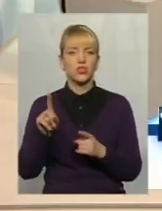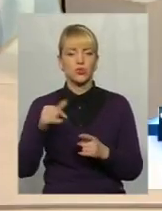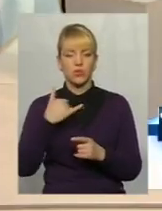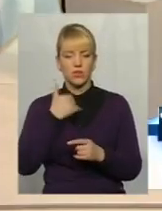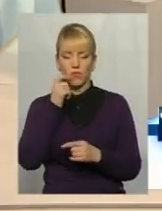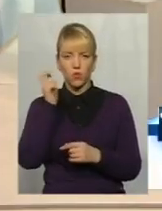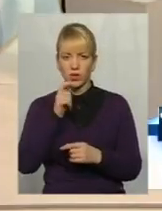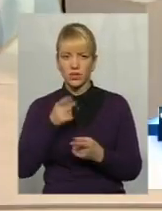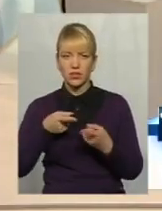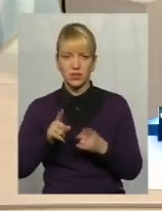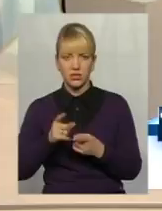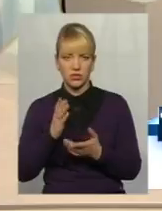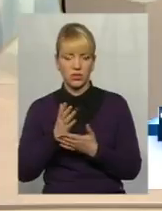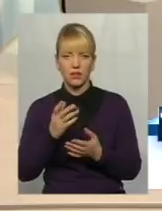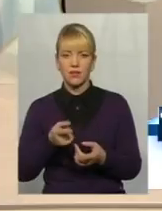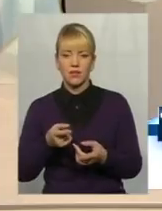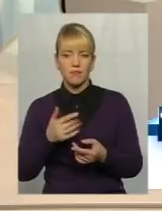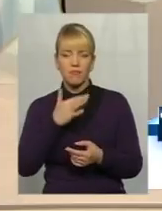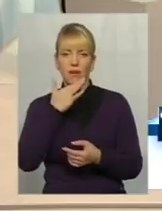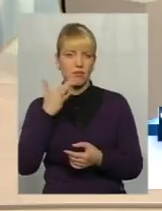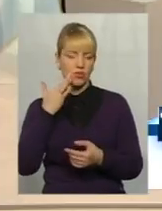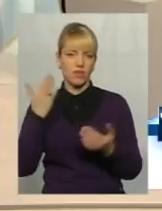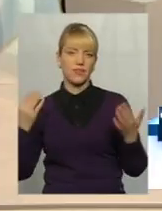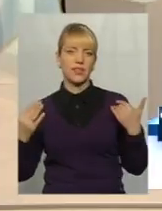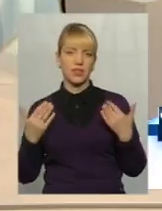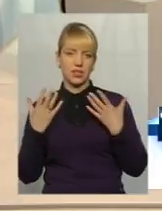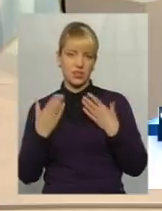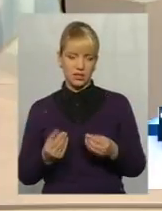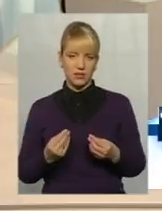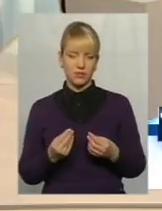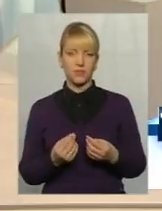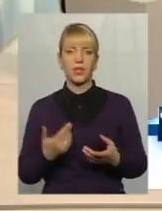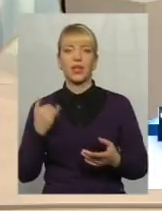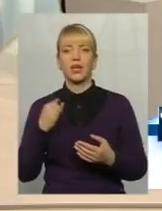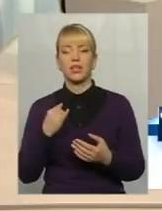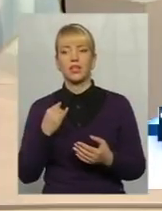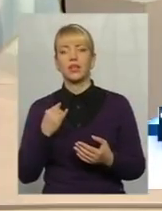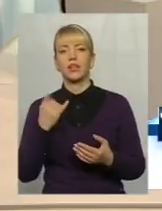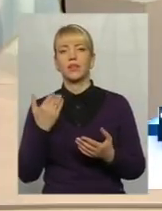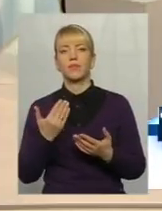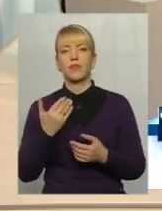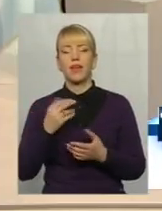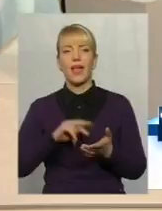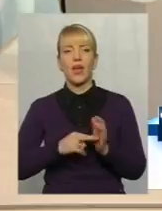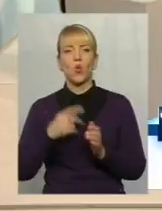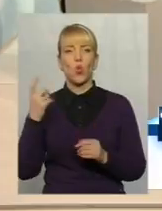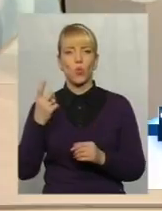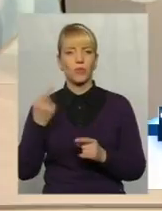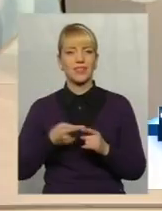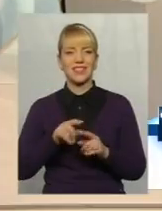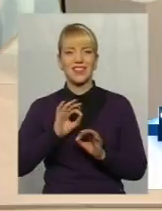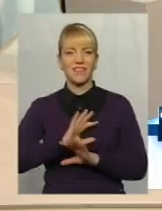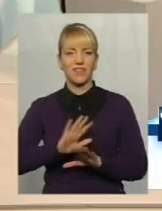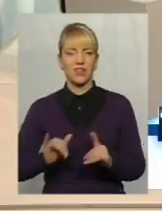Україні насправді дуже багато вихідних. І з точки зору економіки це невигідно, є для